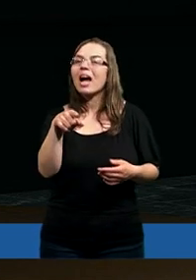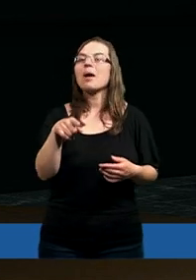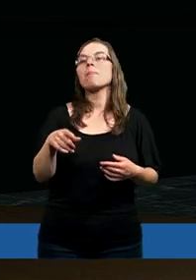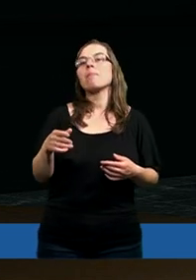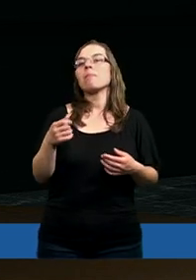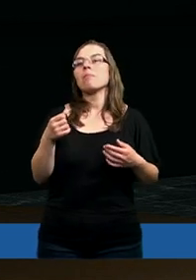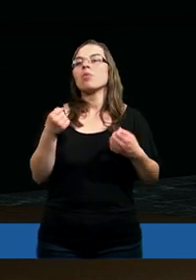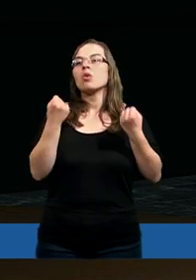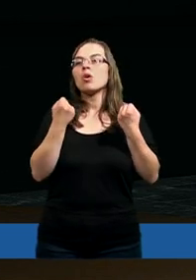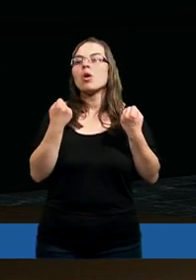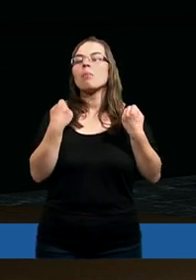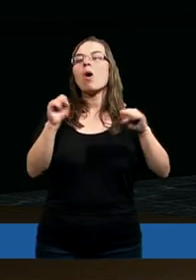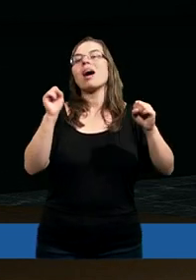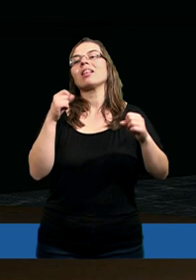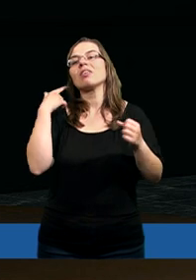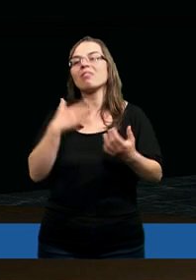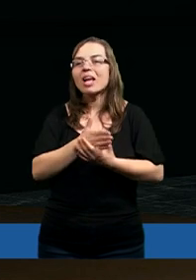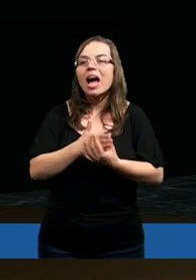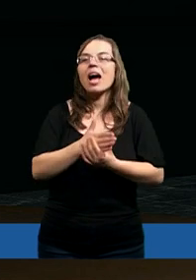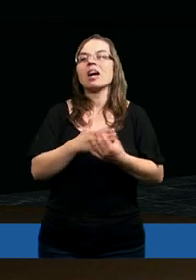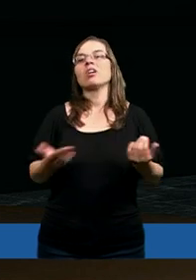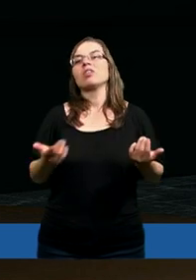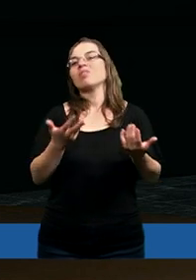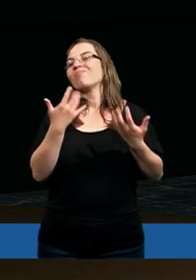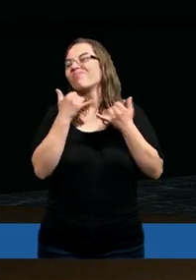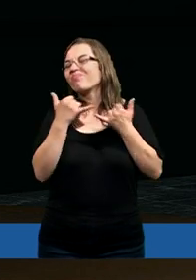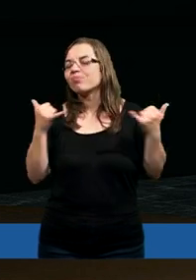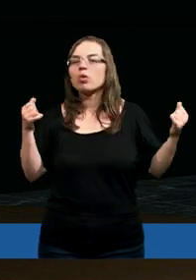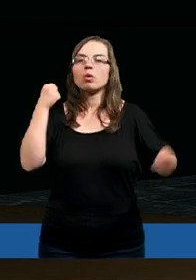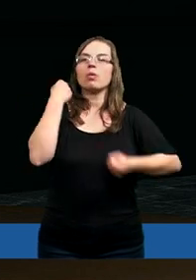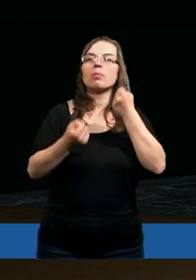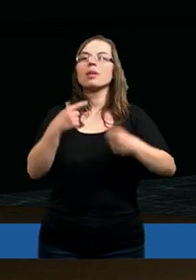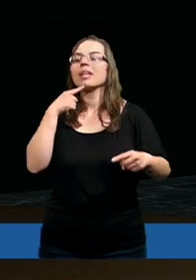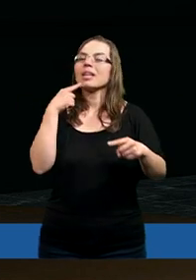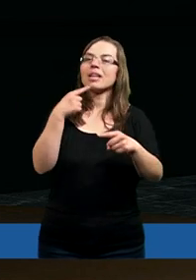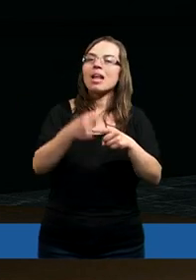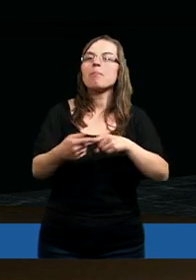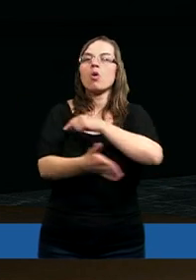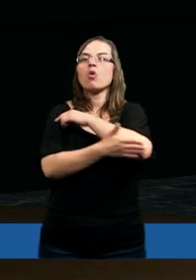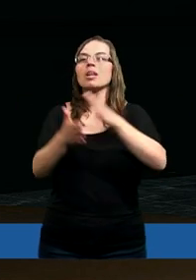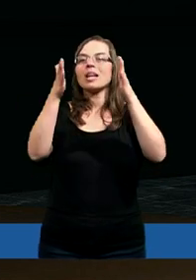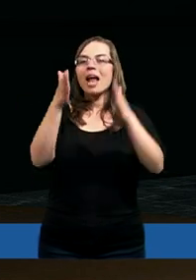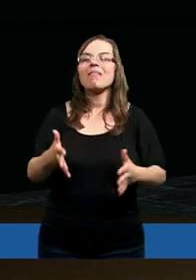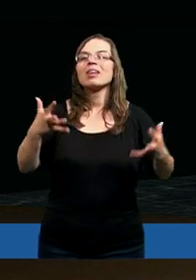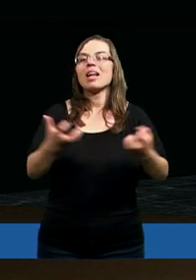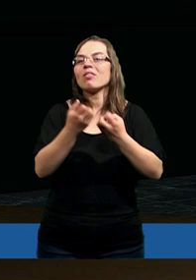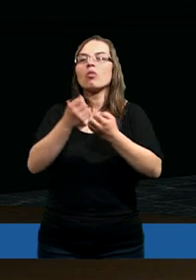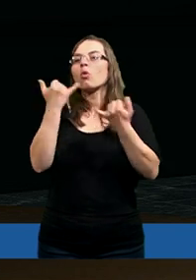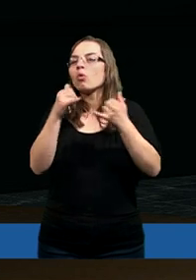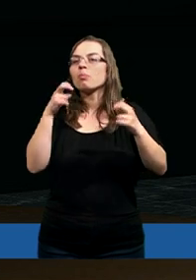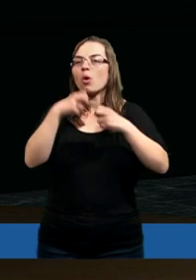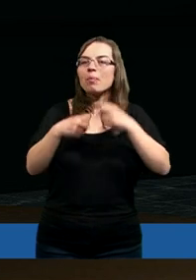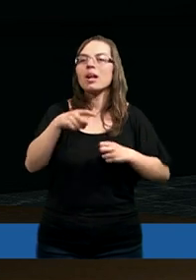bohaterzy wiary, którzy w trudnych momentach zdecydowaną postawę zajmowali,